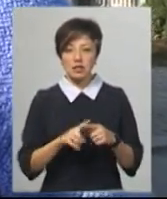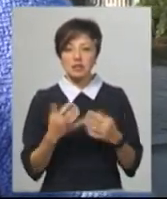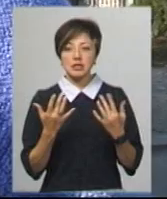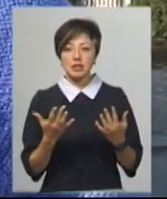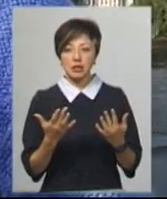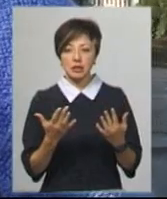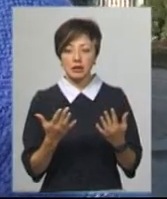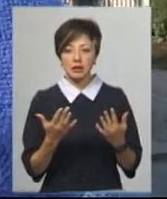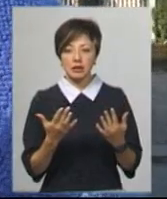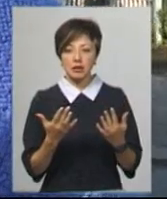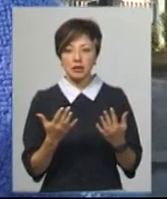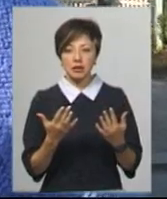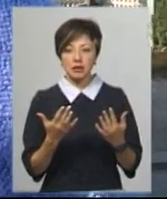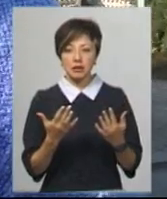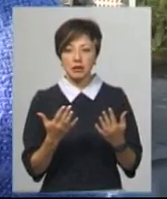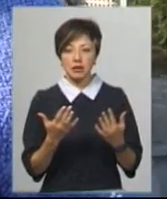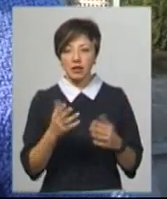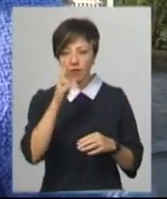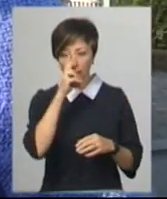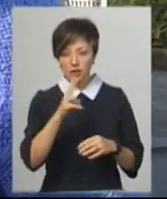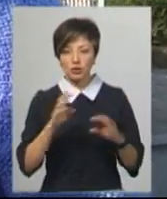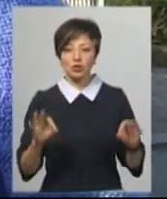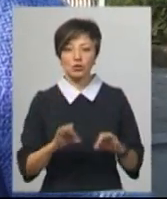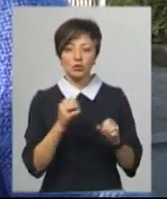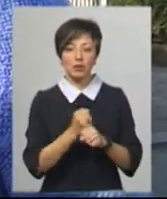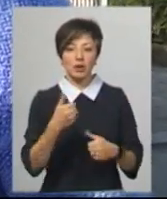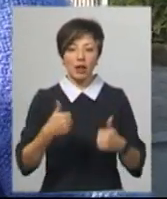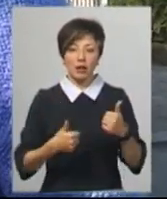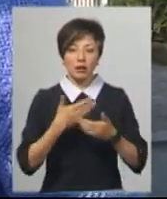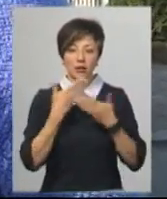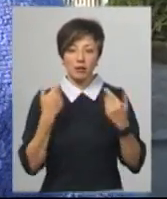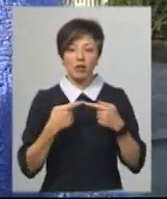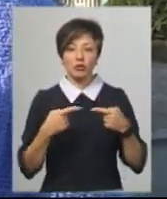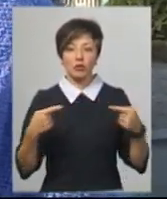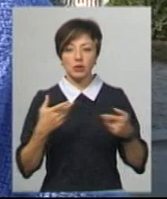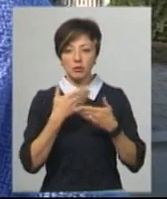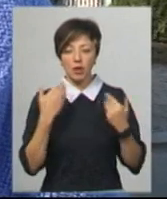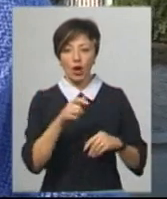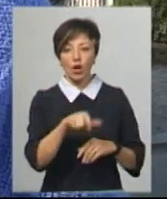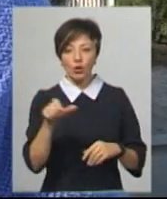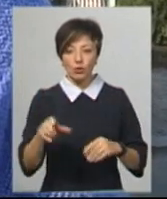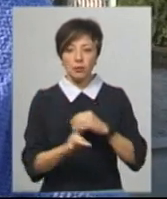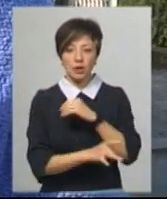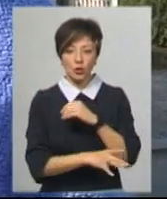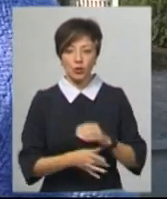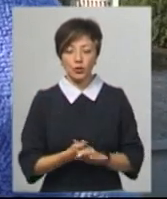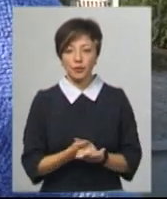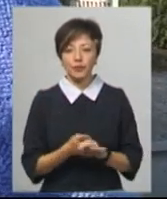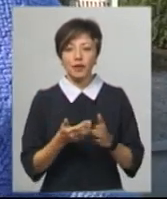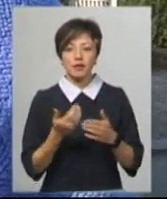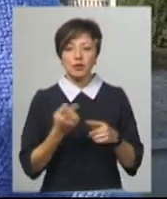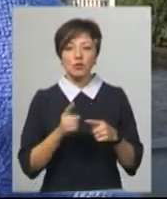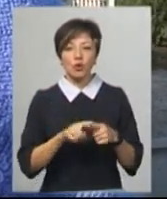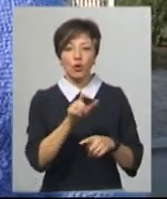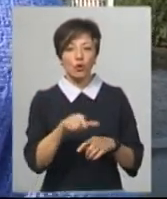ми не стояли, пущі два місяці нічого не робили. Тоді тендеру немає, то того немає. А люди тож бідують. Від цього людям